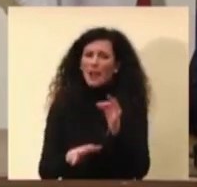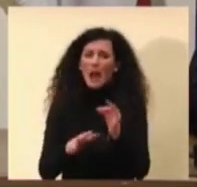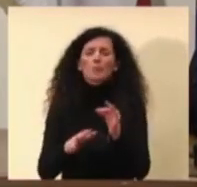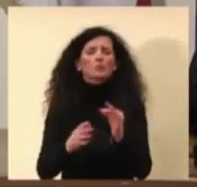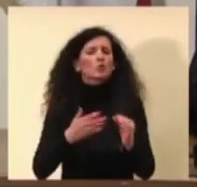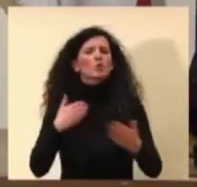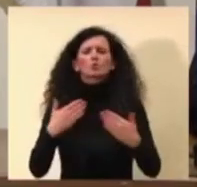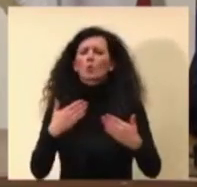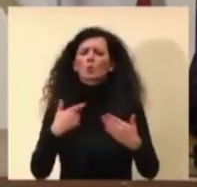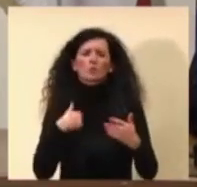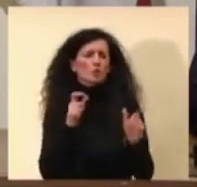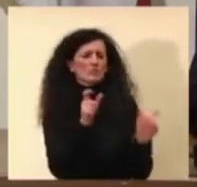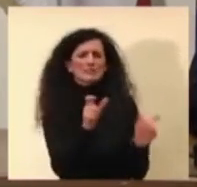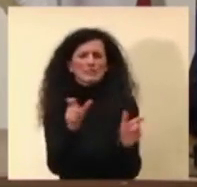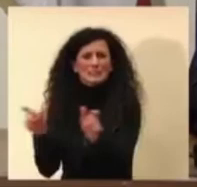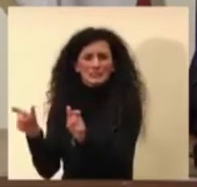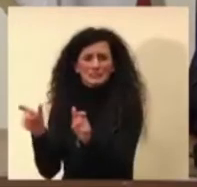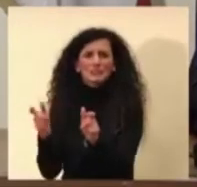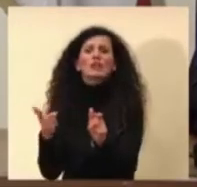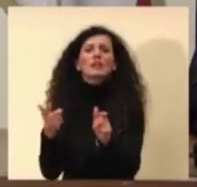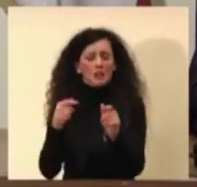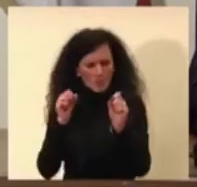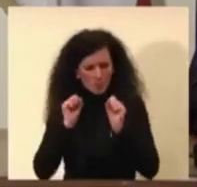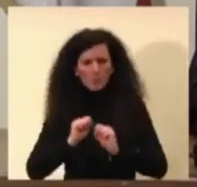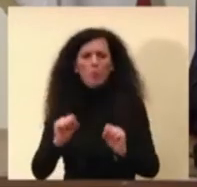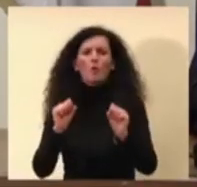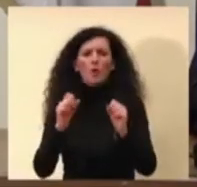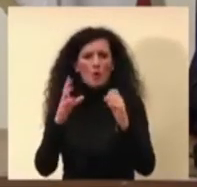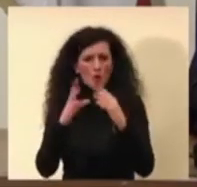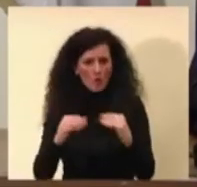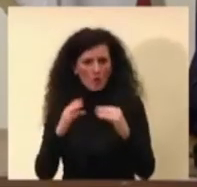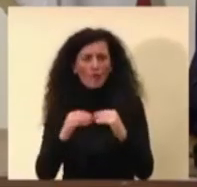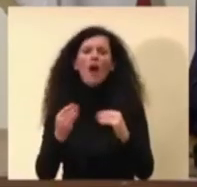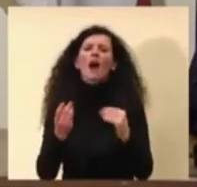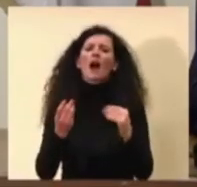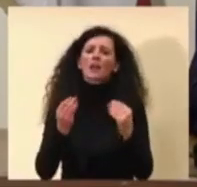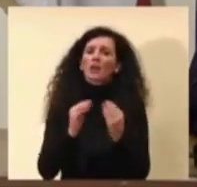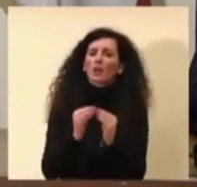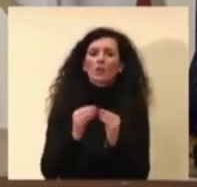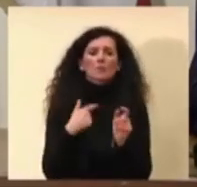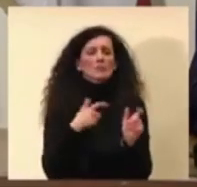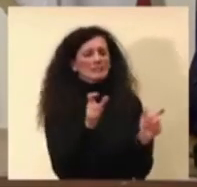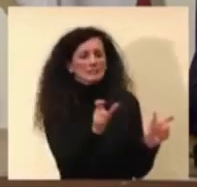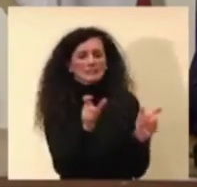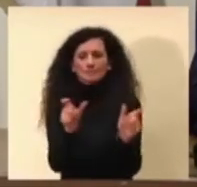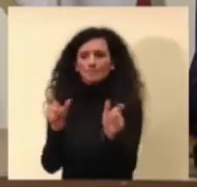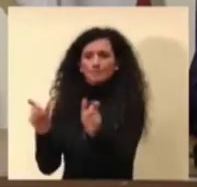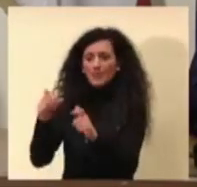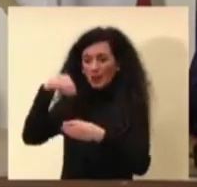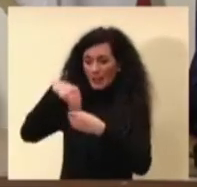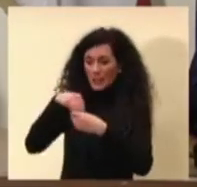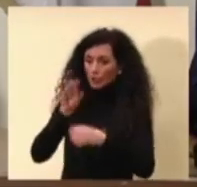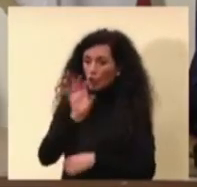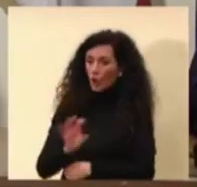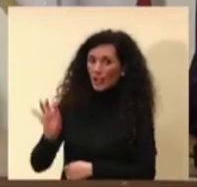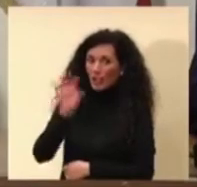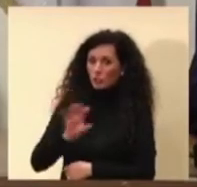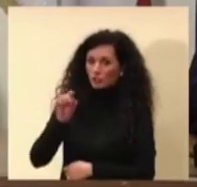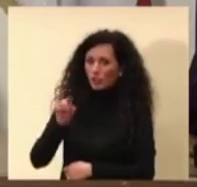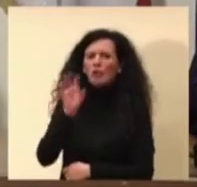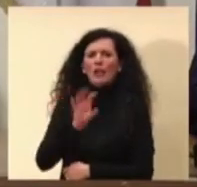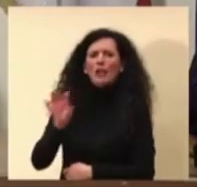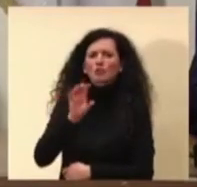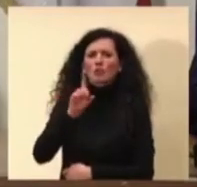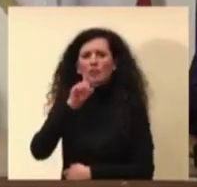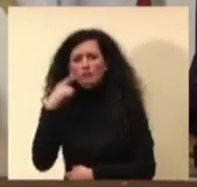aggressiva. Nel senso che si può fare e si deve fare contenimento. Quindi all'interno di una regione, sia gialla, che